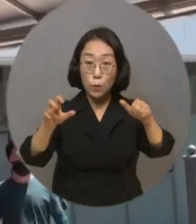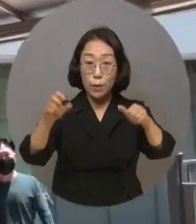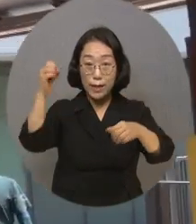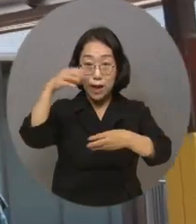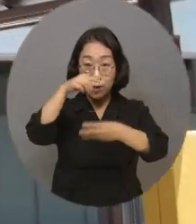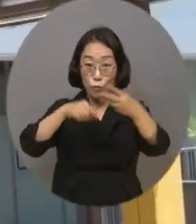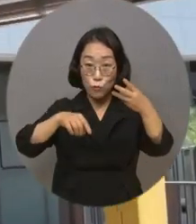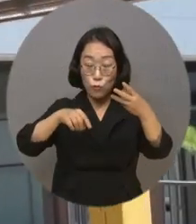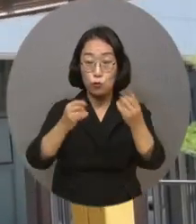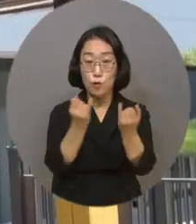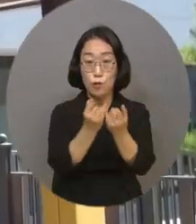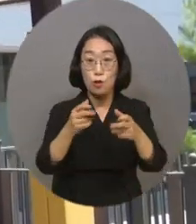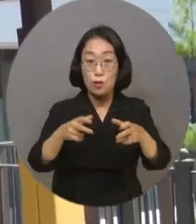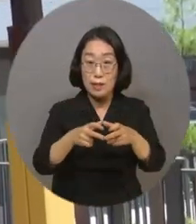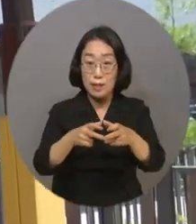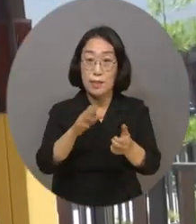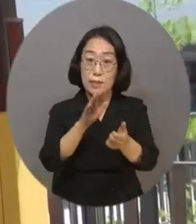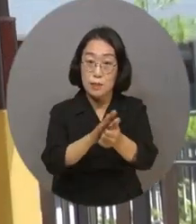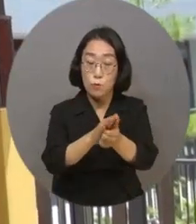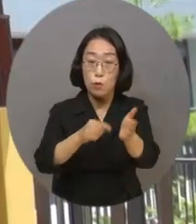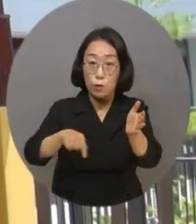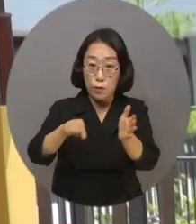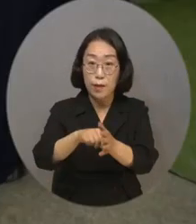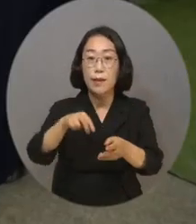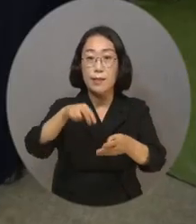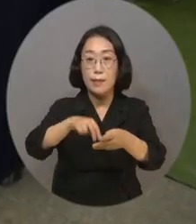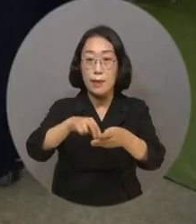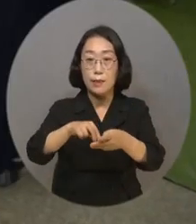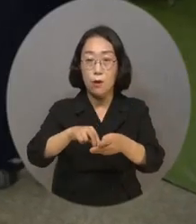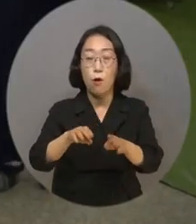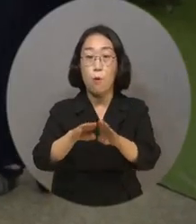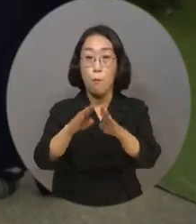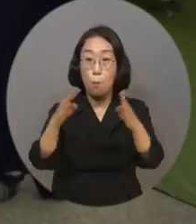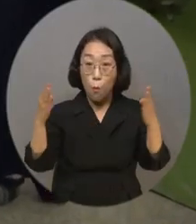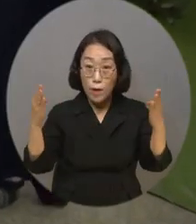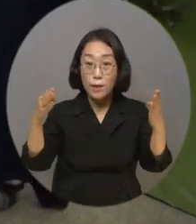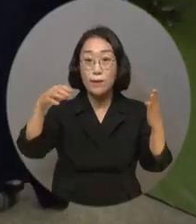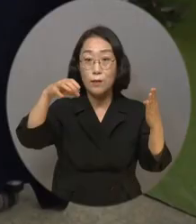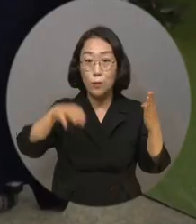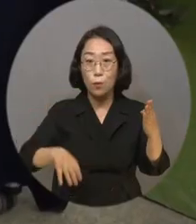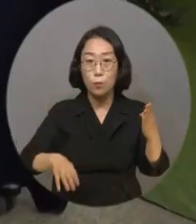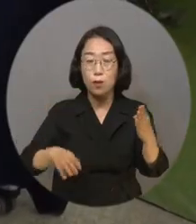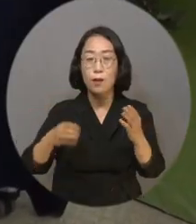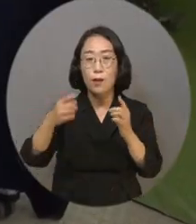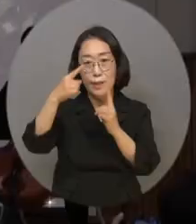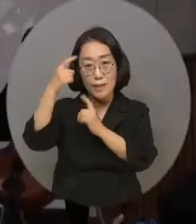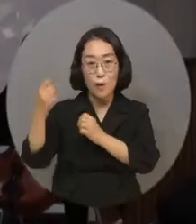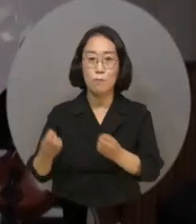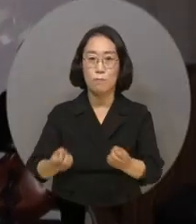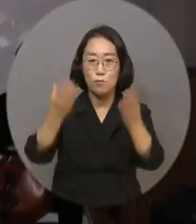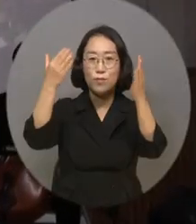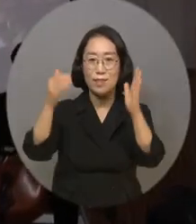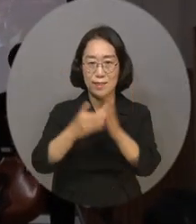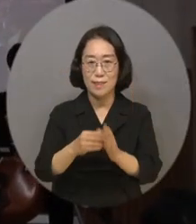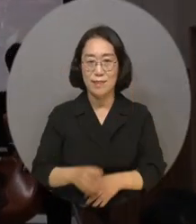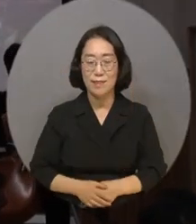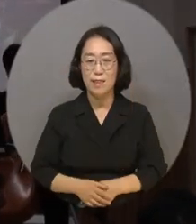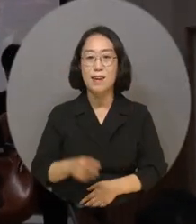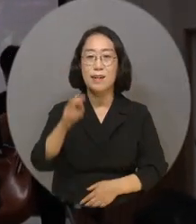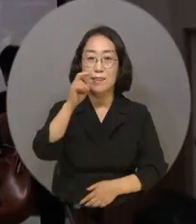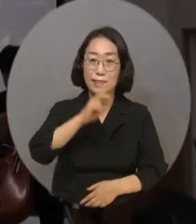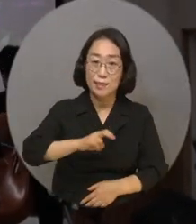여성장애인종합지원을 위한 어울림센터 발대식이 양주시장애인종합복지관에서 개최되었습니다. 양주 드림투